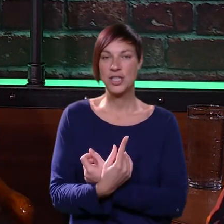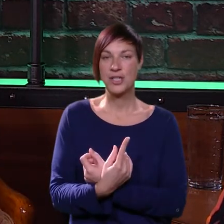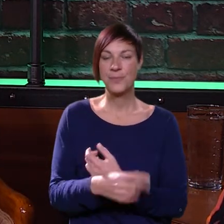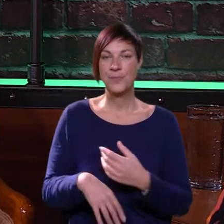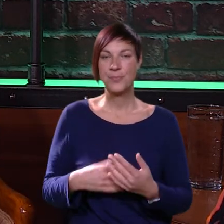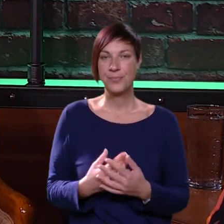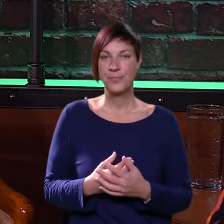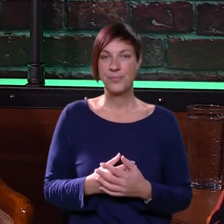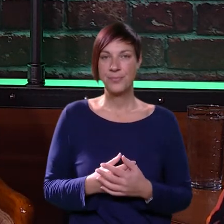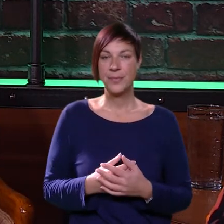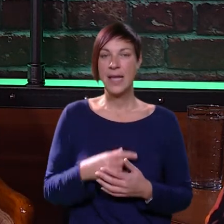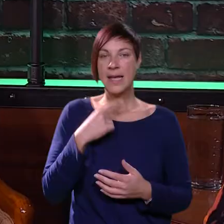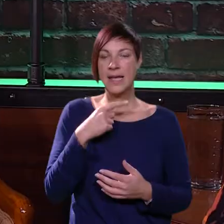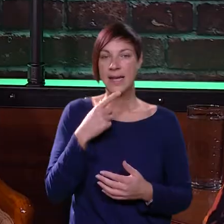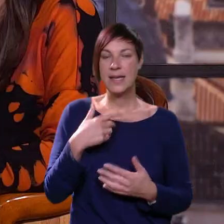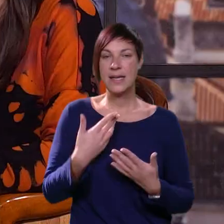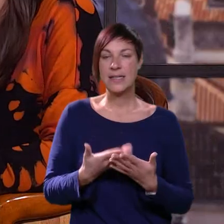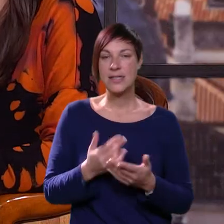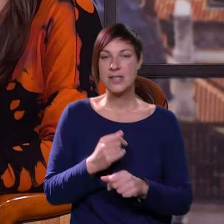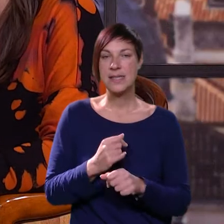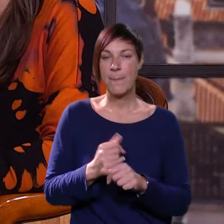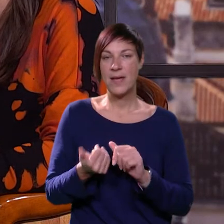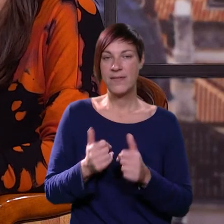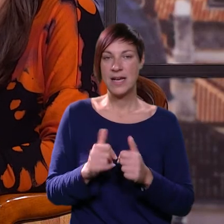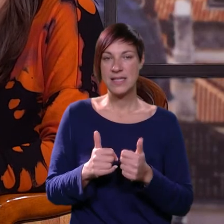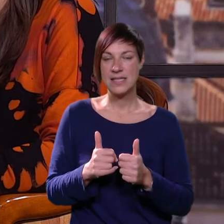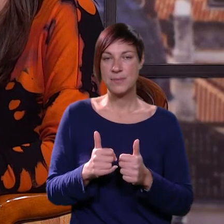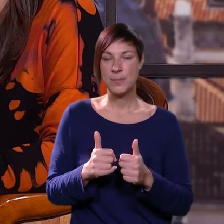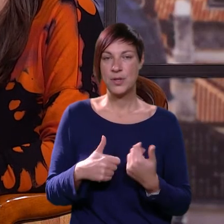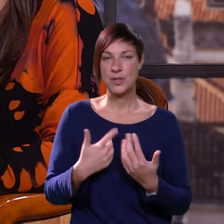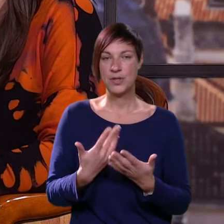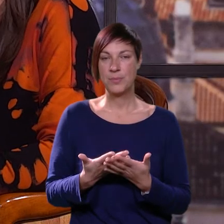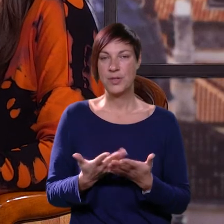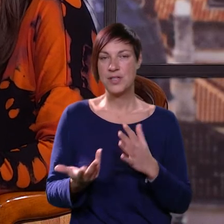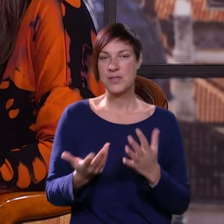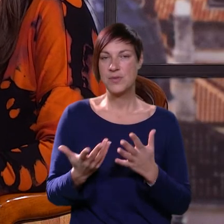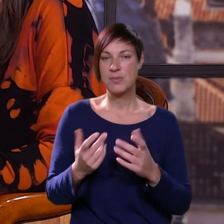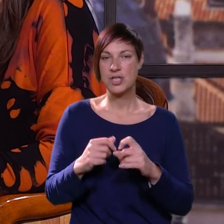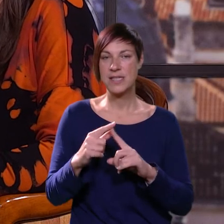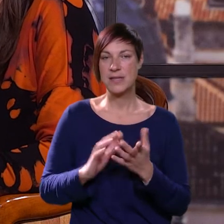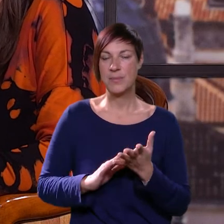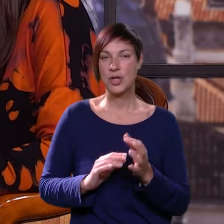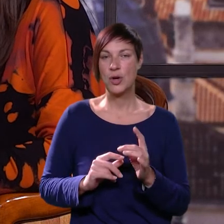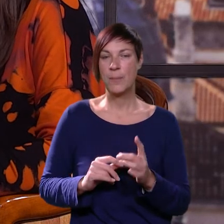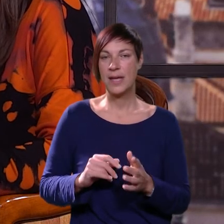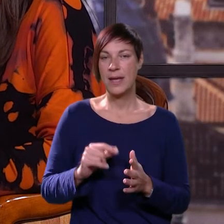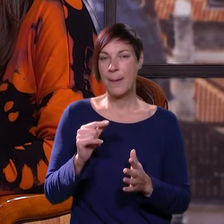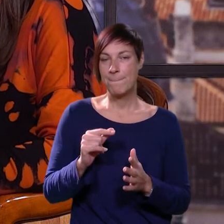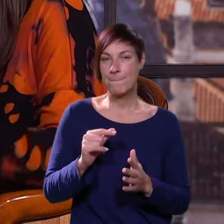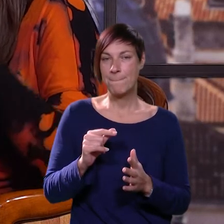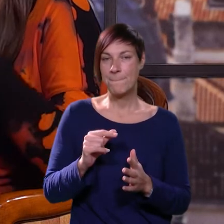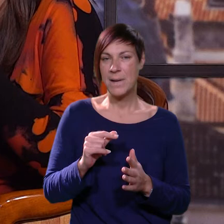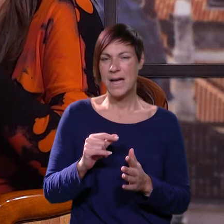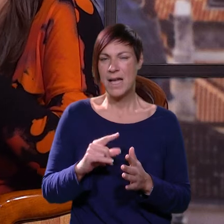i tako. Rekla ste, ona se bavila sportom i onda su se možda ti simptomi i malo